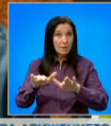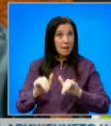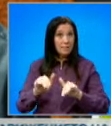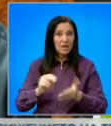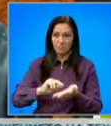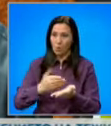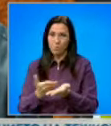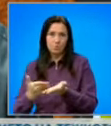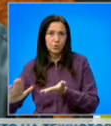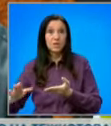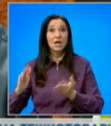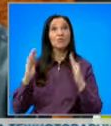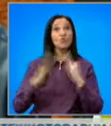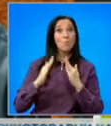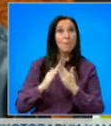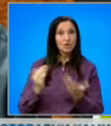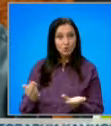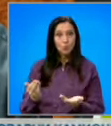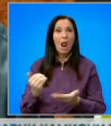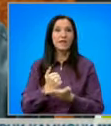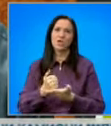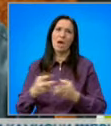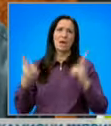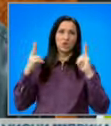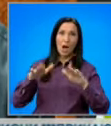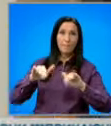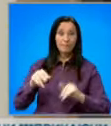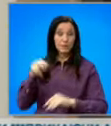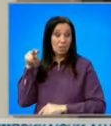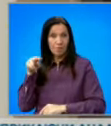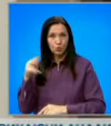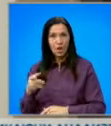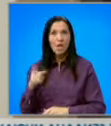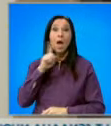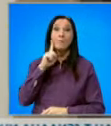да го изпише за домашно лечение, но решиха да го премат за наблюдение.